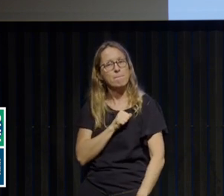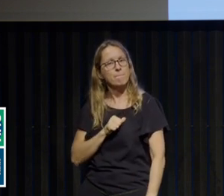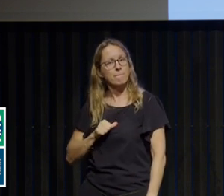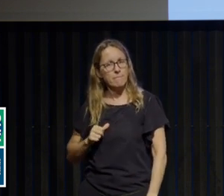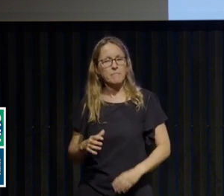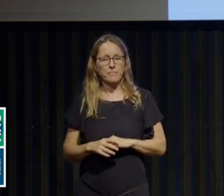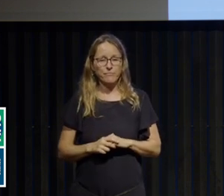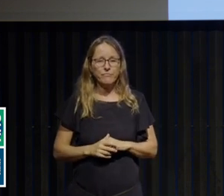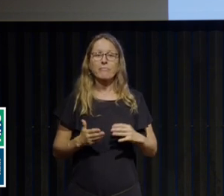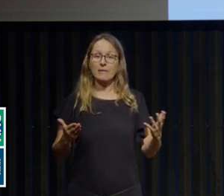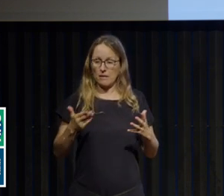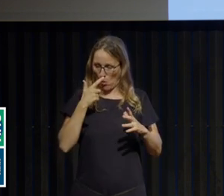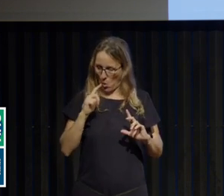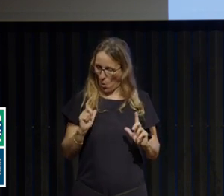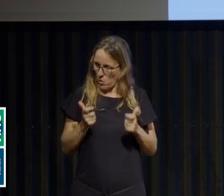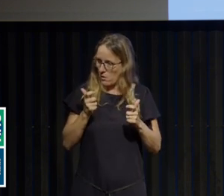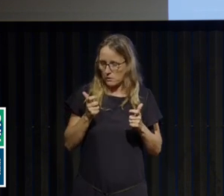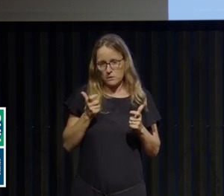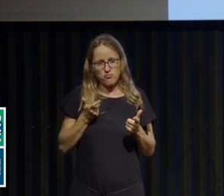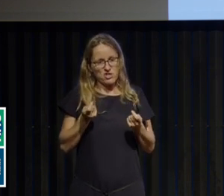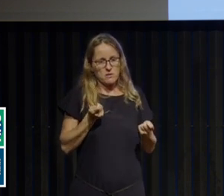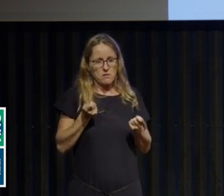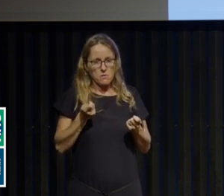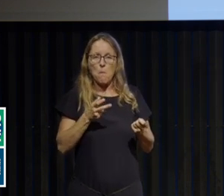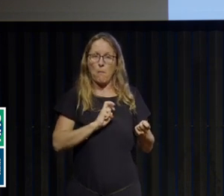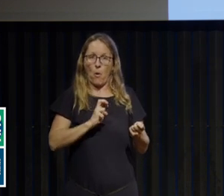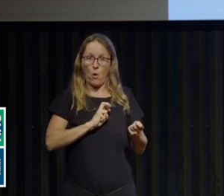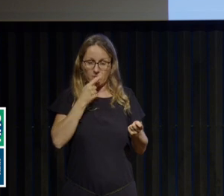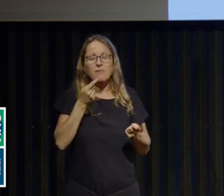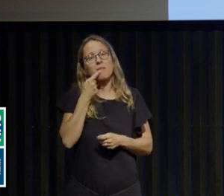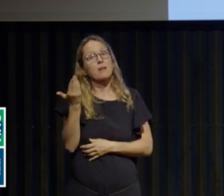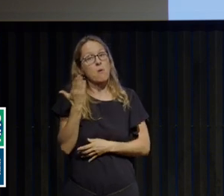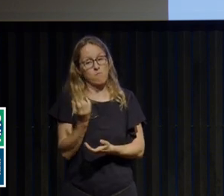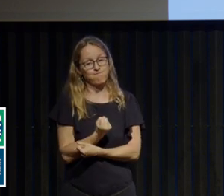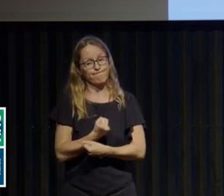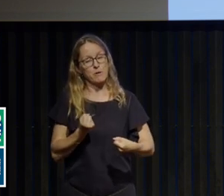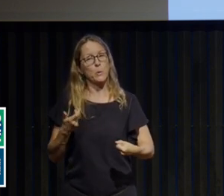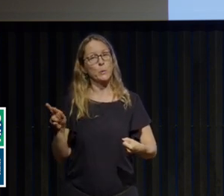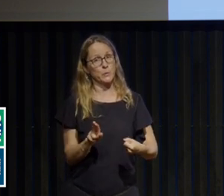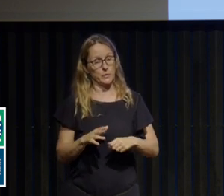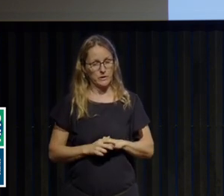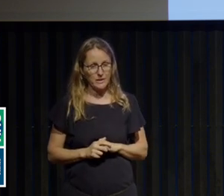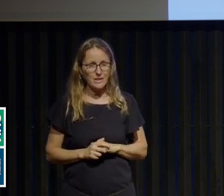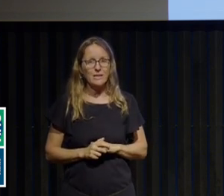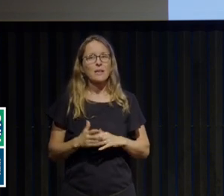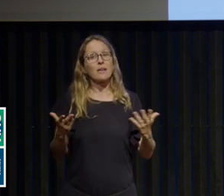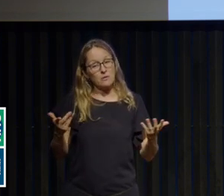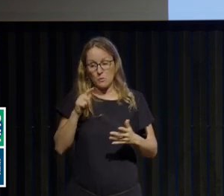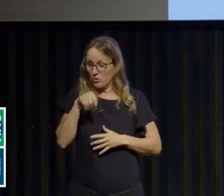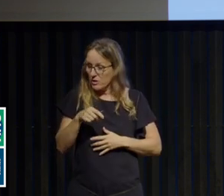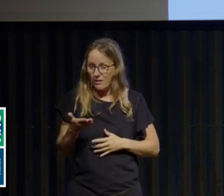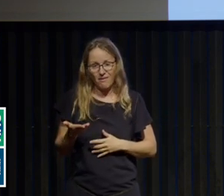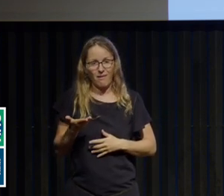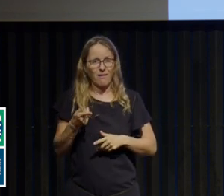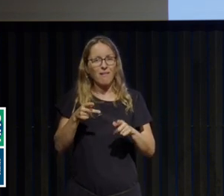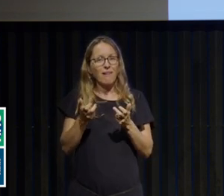perdre le contrôle, c'est-à-dire de reprendre du poids. Avec ce que ça va induire d'attitudes compensatoires,